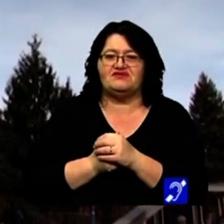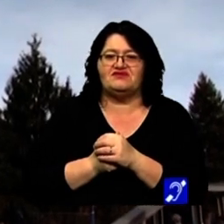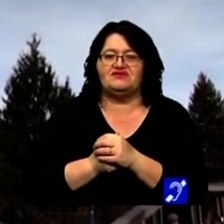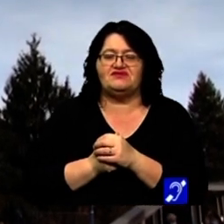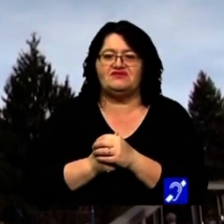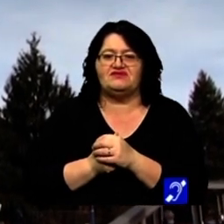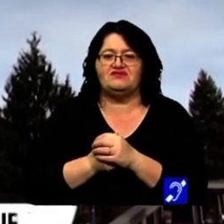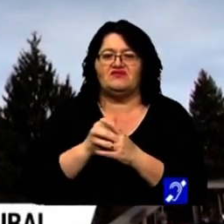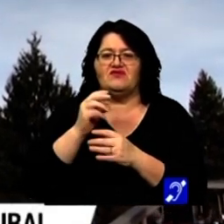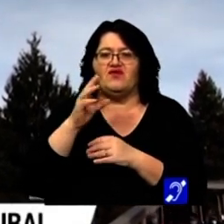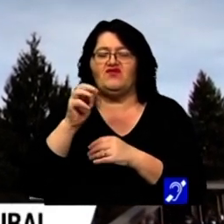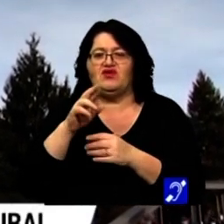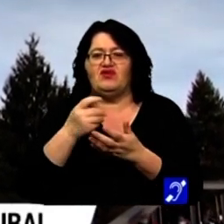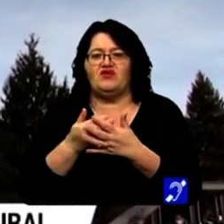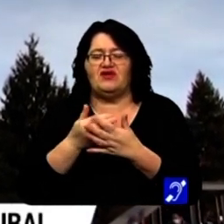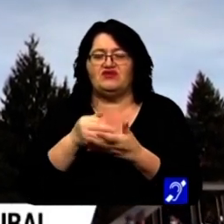FUNICULARUL DE